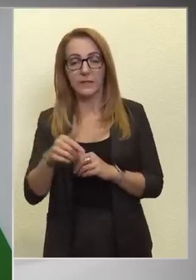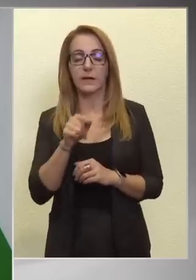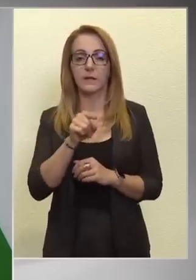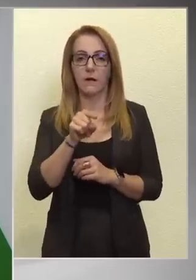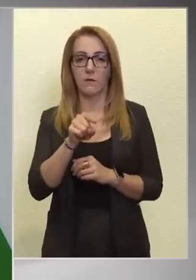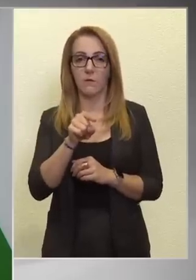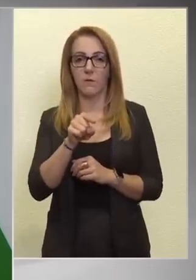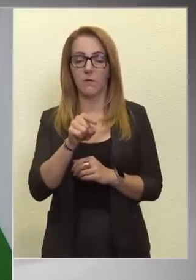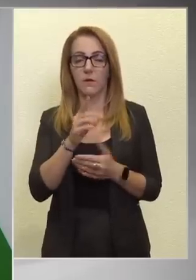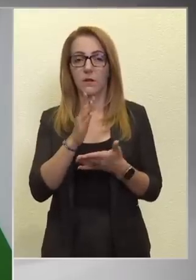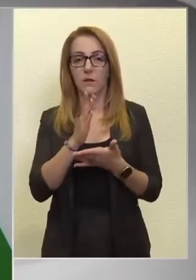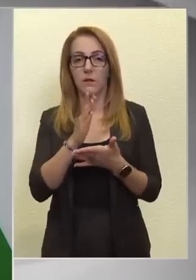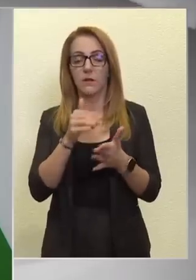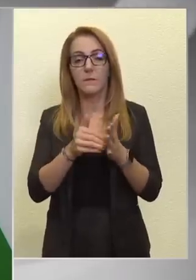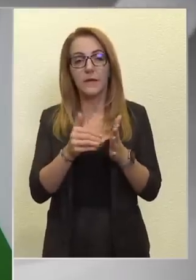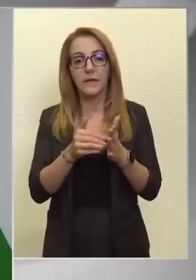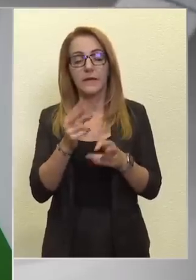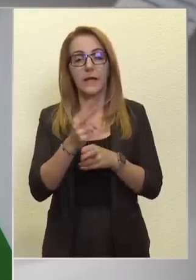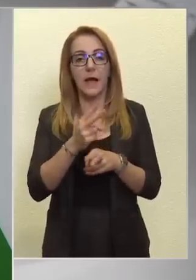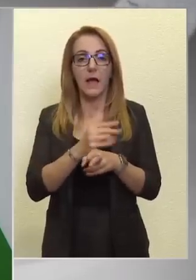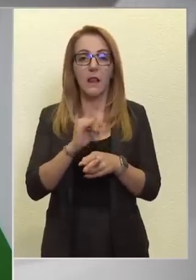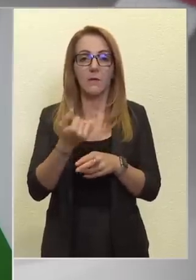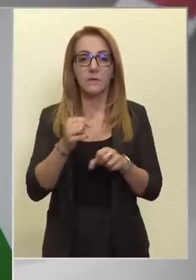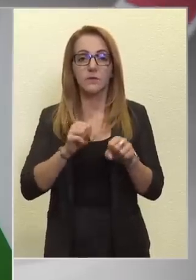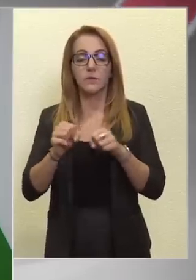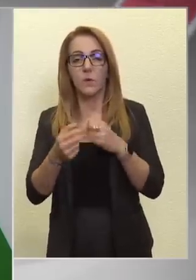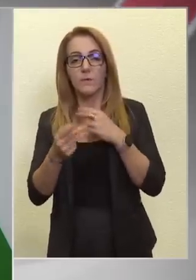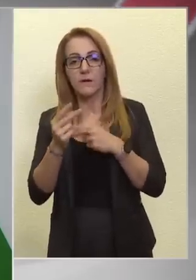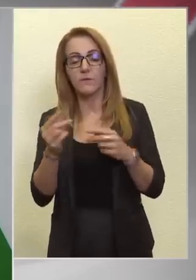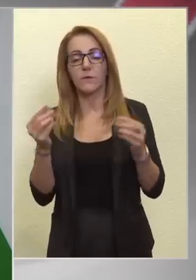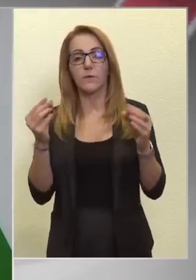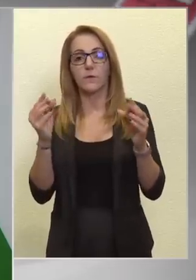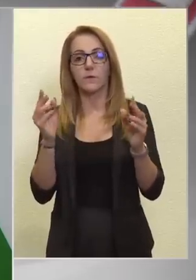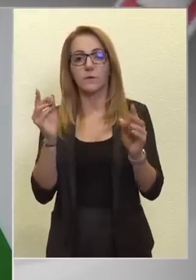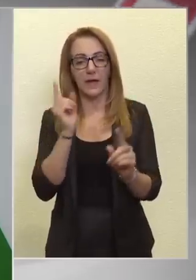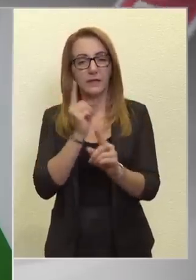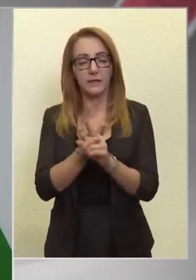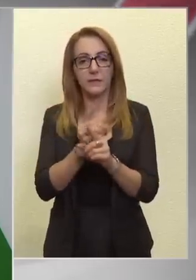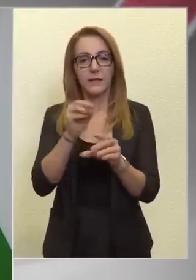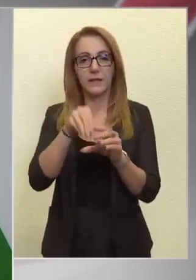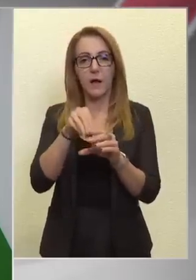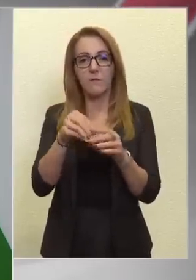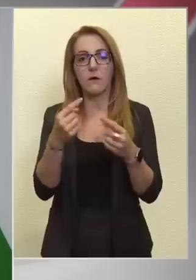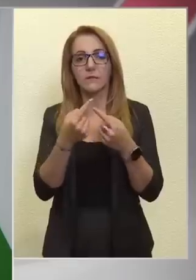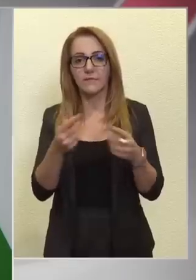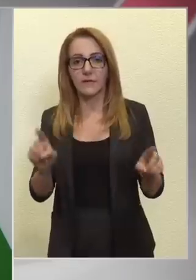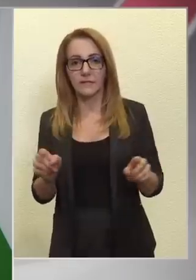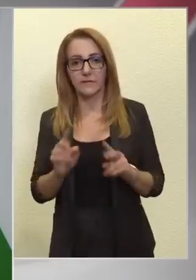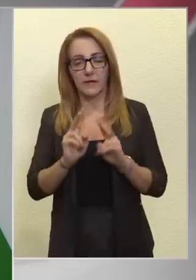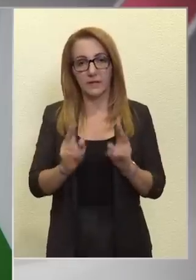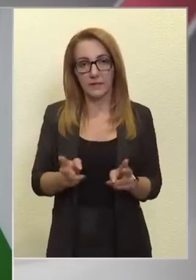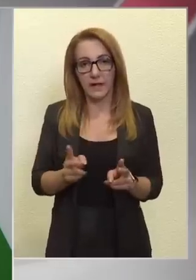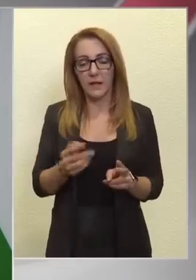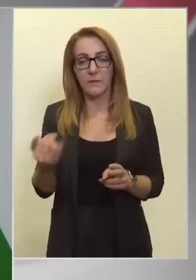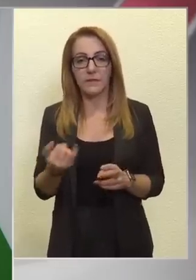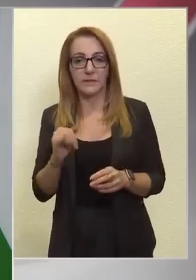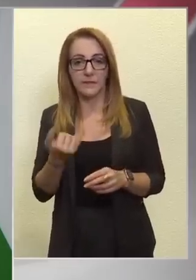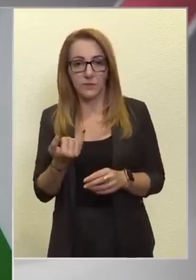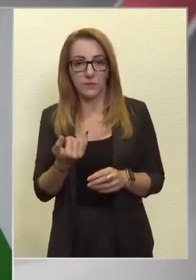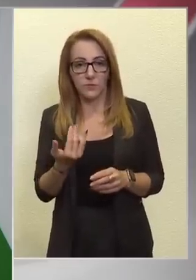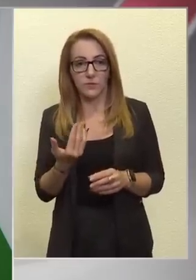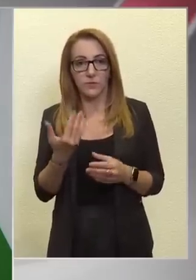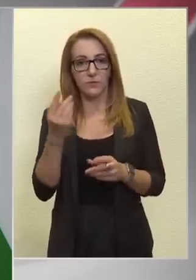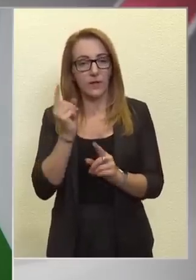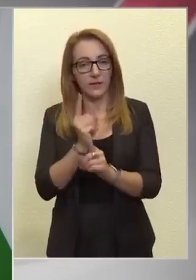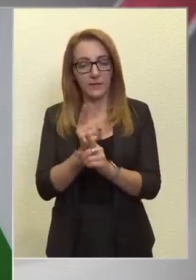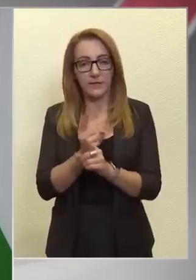ahol még az állam- és kormányfők egyetértettek abban, hogy természetesen diverzifikálni kell, tehát azon mindig is egyetértettünk, hogy